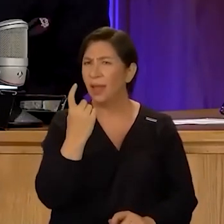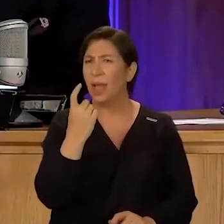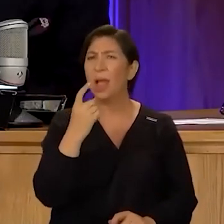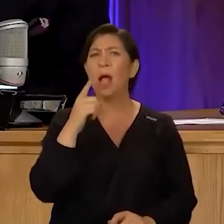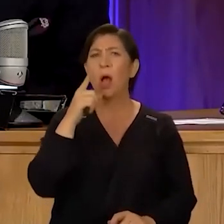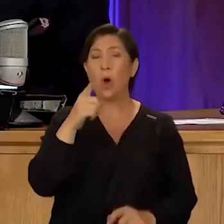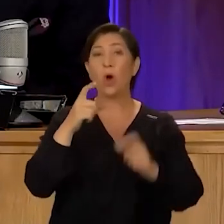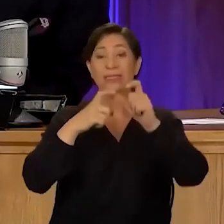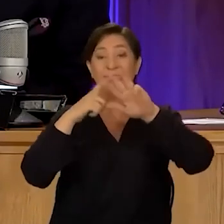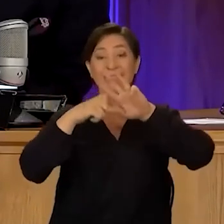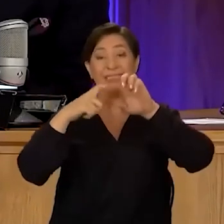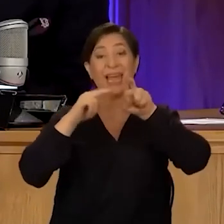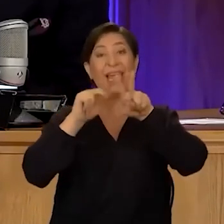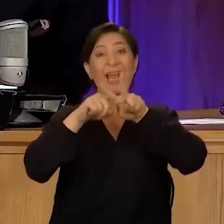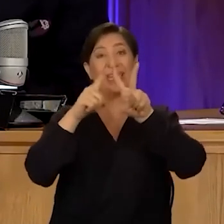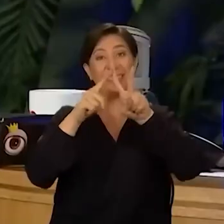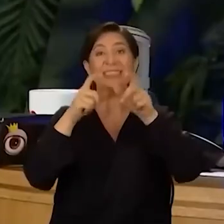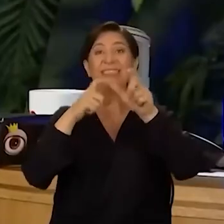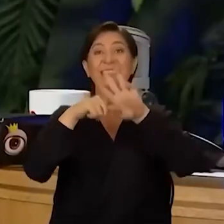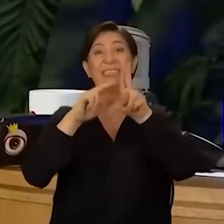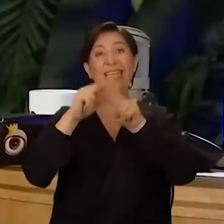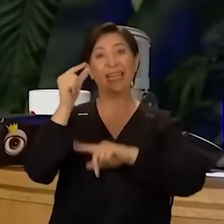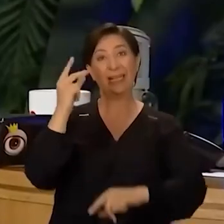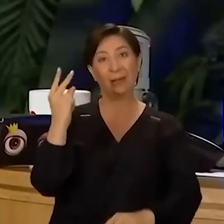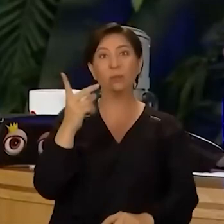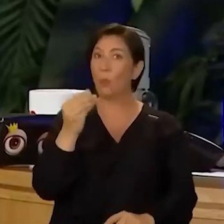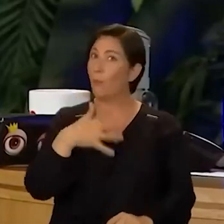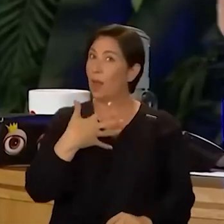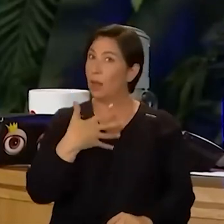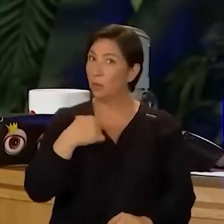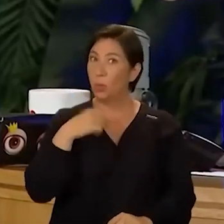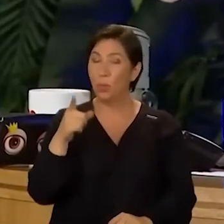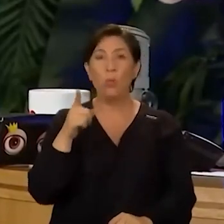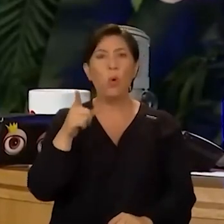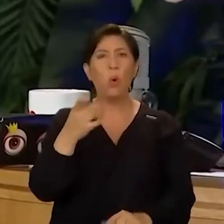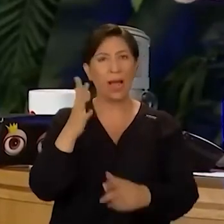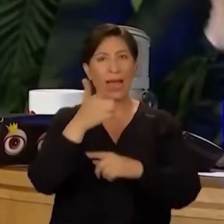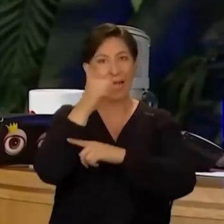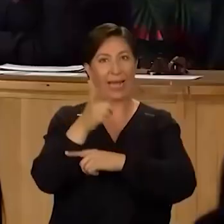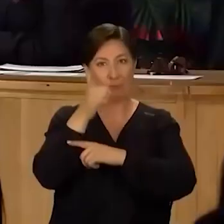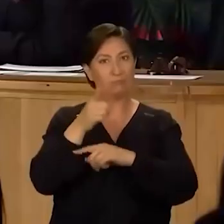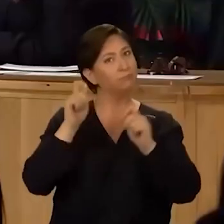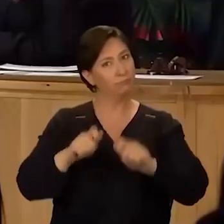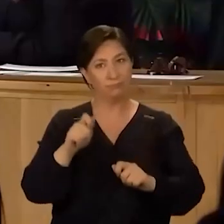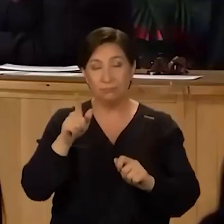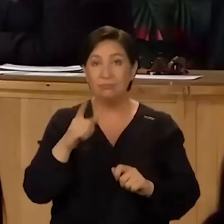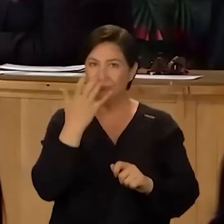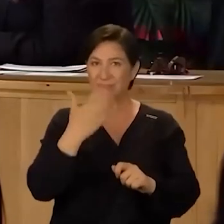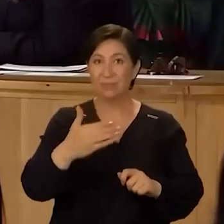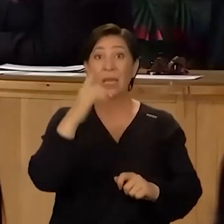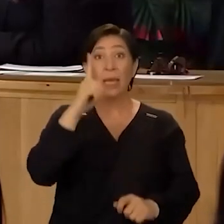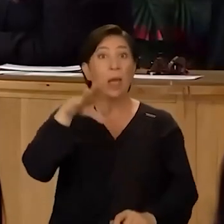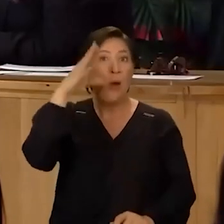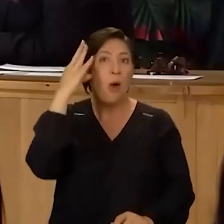O Serkan Sekin'in Sözü ve Bestesi ona ait olan bir şarkısı. Nasıl çok merak ediyorum onu. Ona galiba klip çekeceksin. Ona klip çekeceğiz. İlk